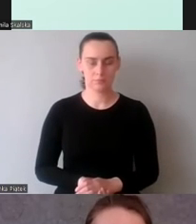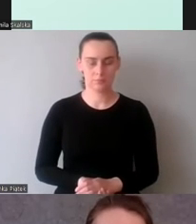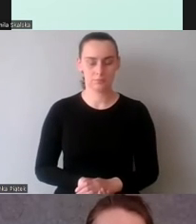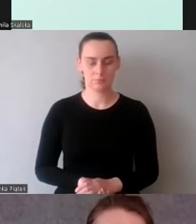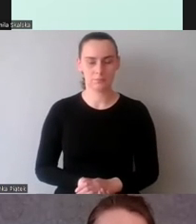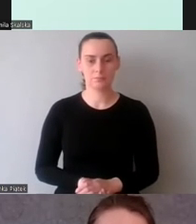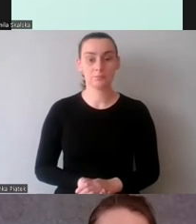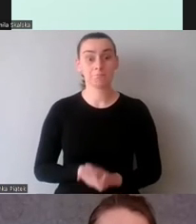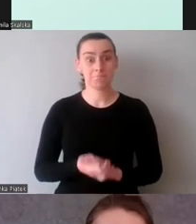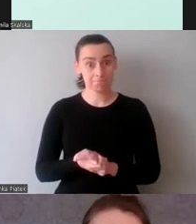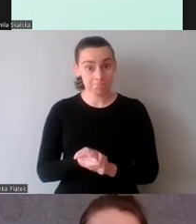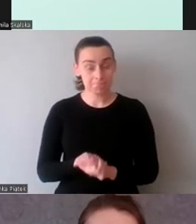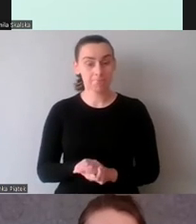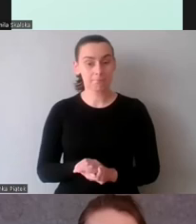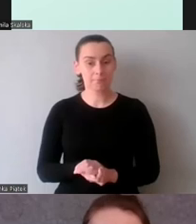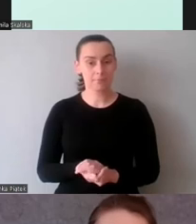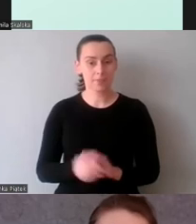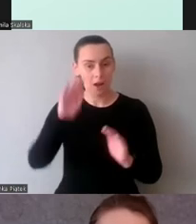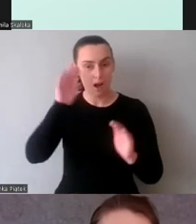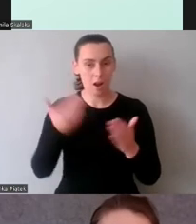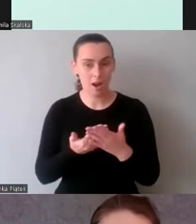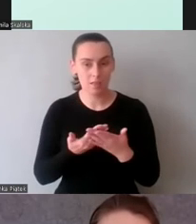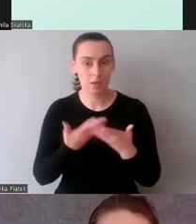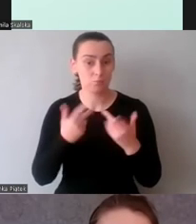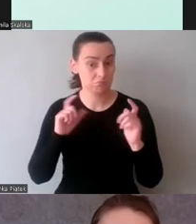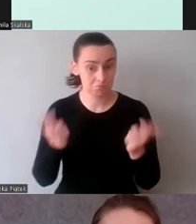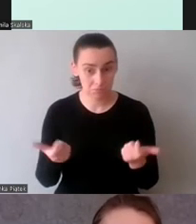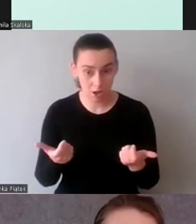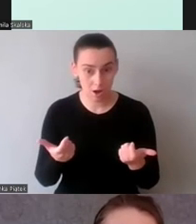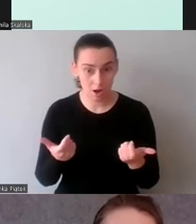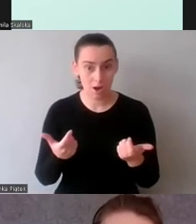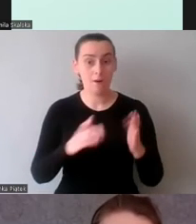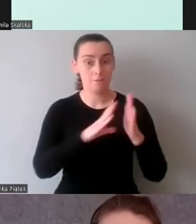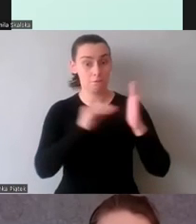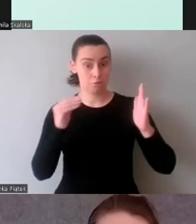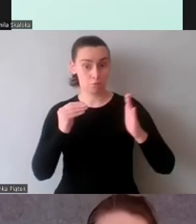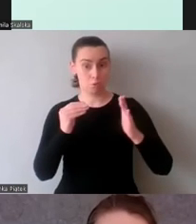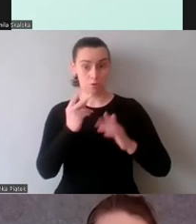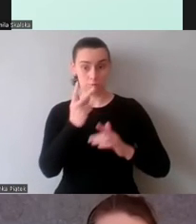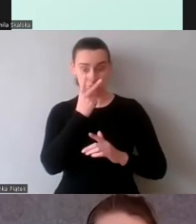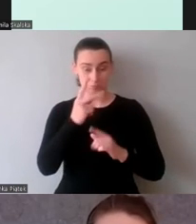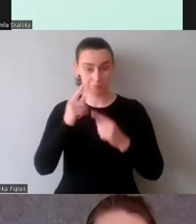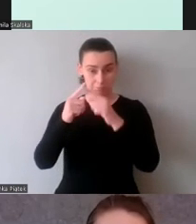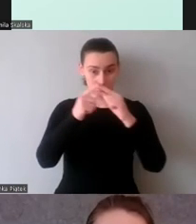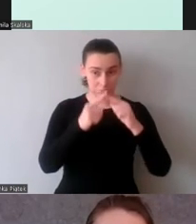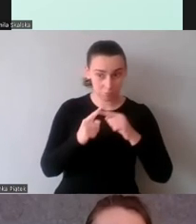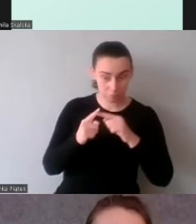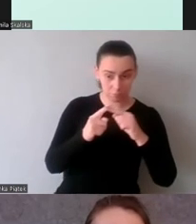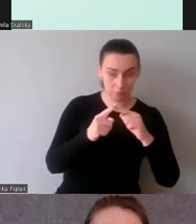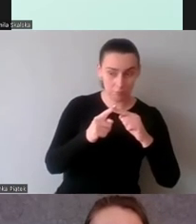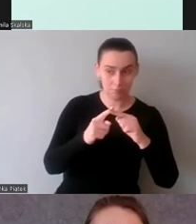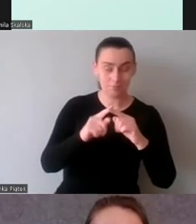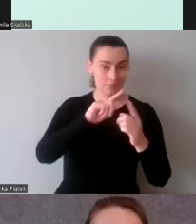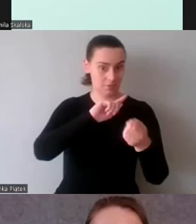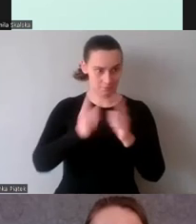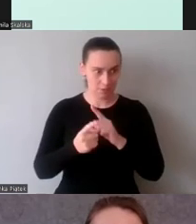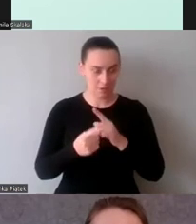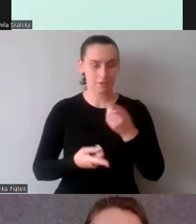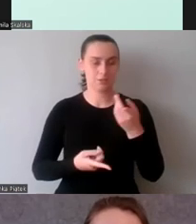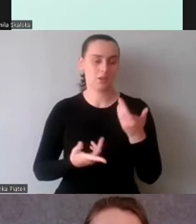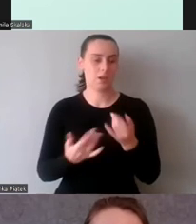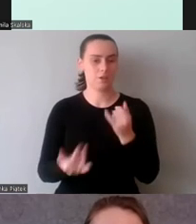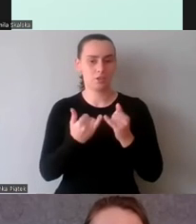I okazało się, że wzorzec spojrzenia zmieniał się w zależności od tego, czy mówiliśmy, czy tłumacze